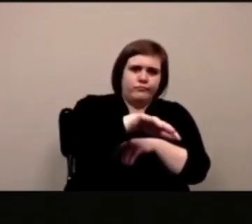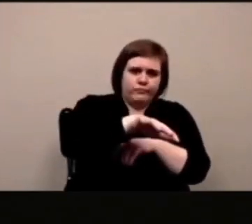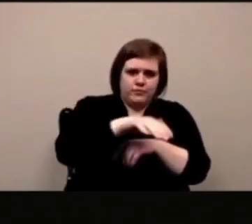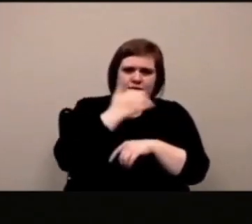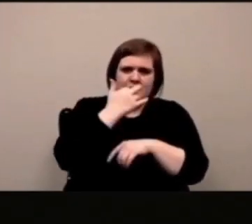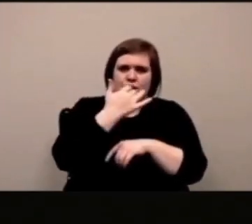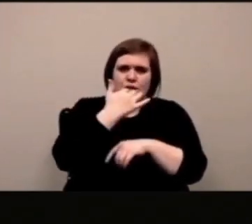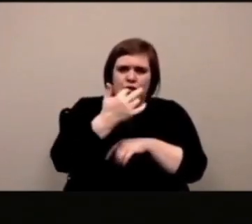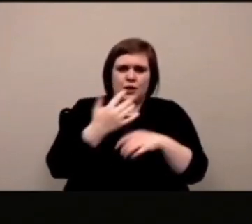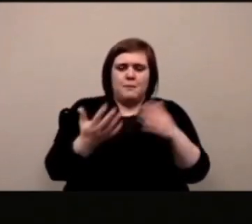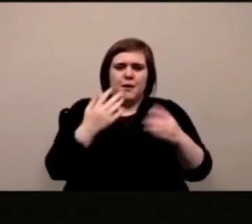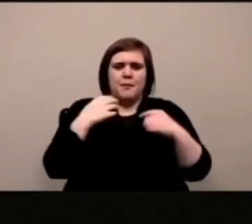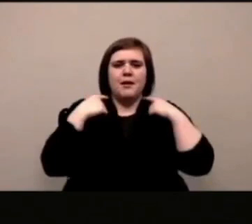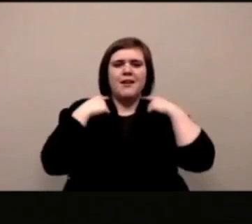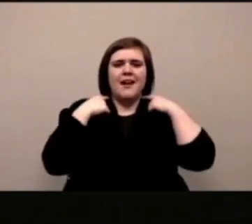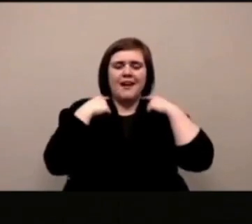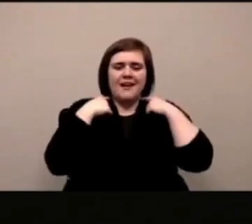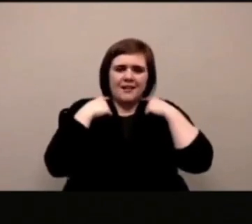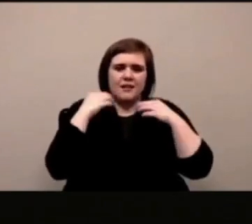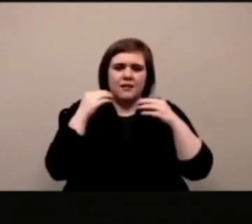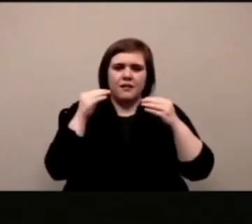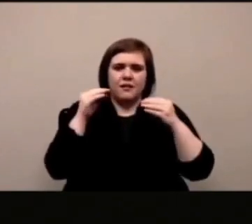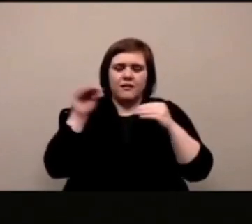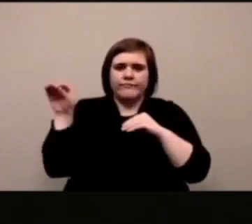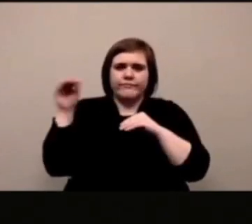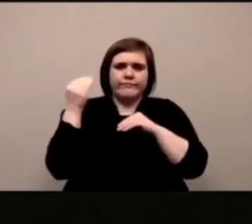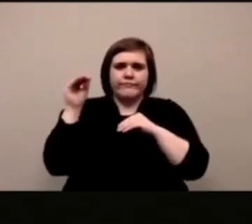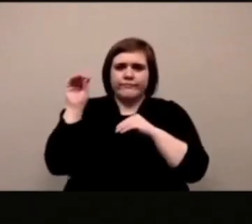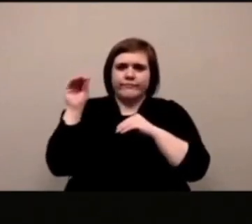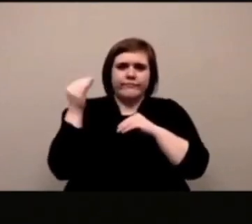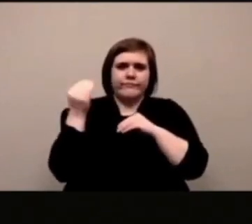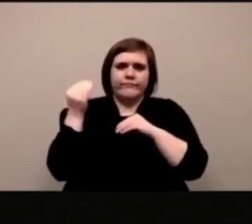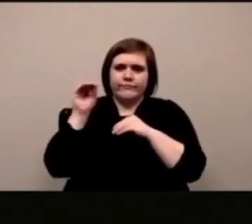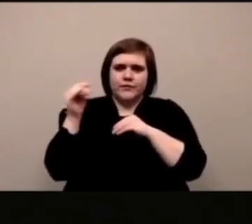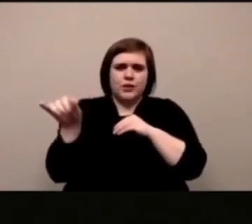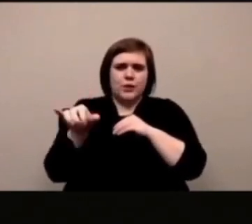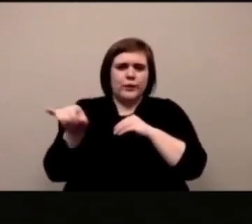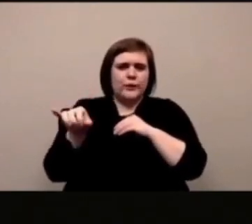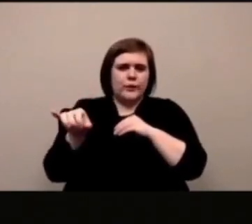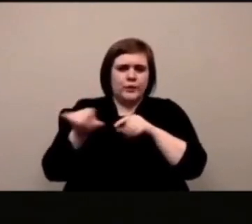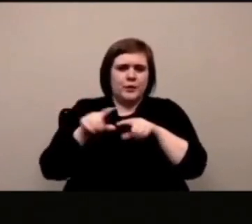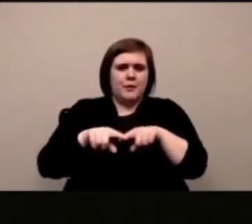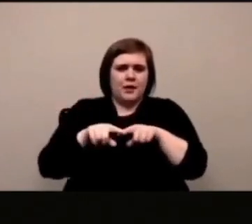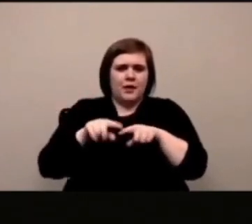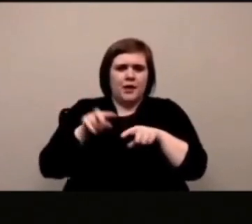sensoriali della faccia quando passo da una parte a un'altra respirare fuoco per esempio